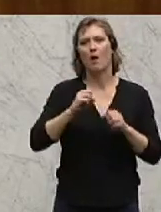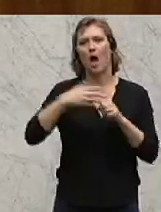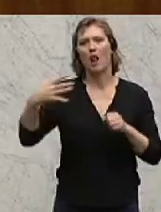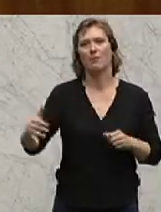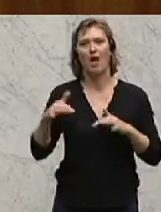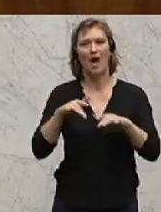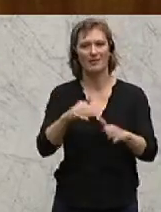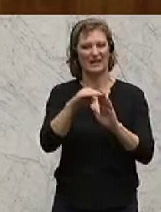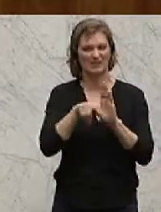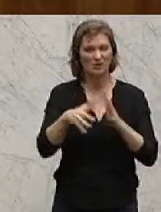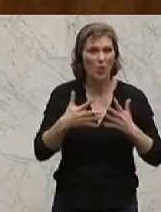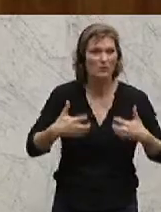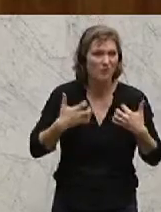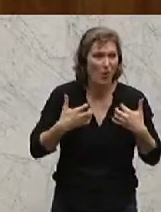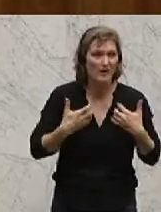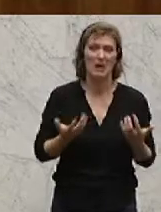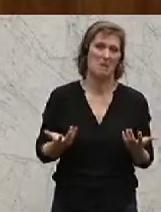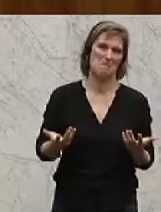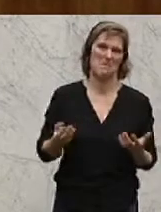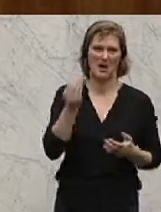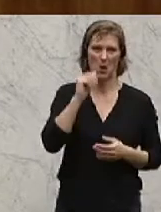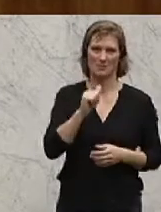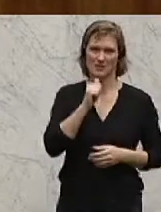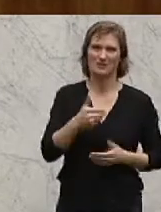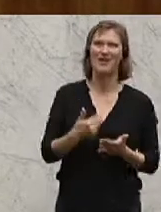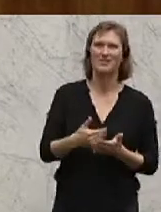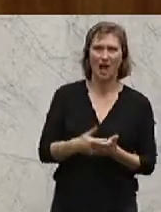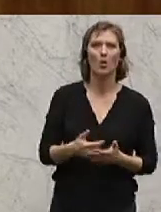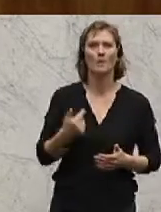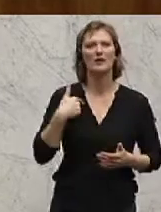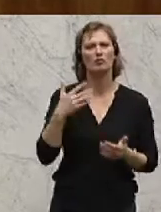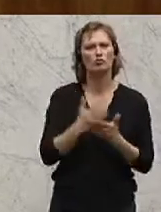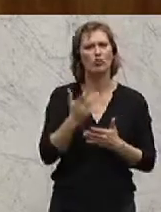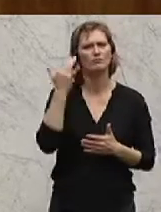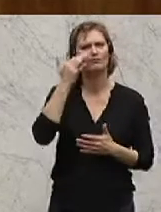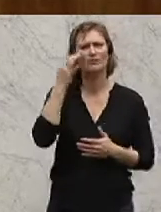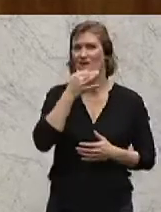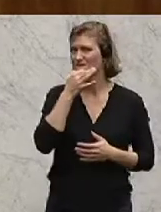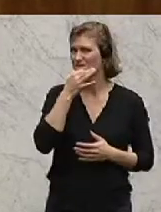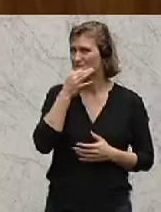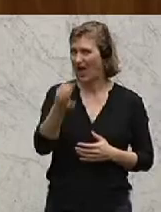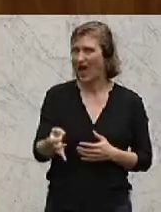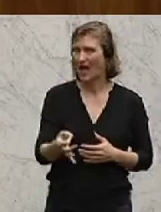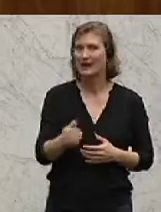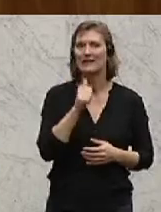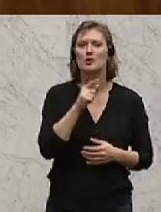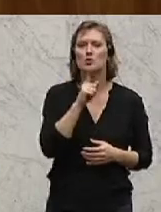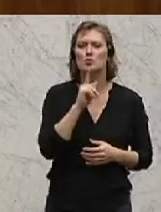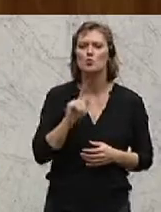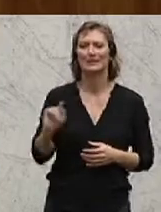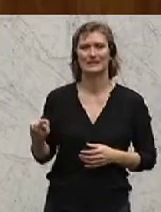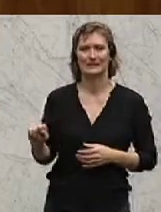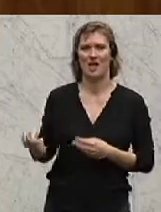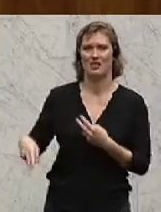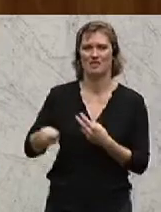nicht unbedingt eine Riesenfreude haben. Und daher habe ich auch schon Fragen, die sich nicht nur an Sie zu stellen